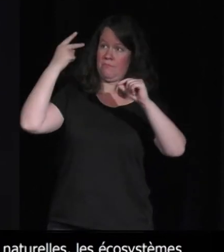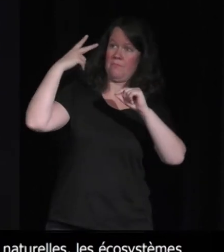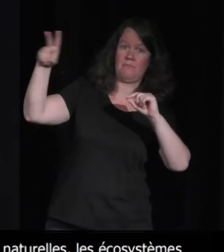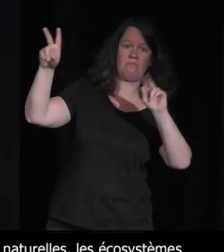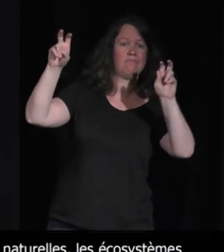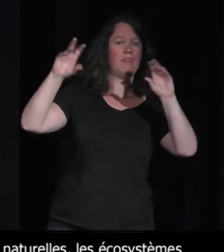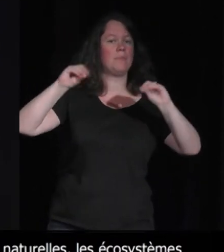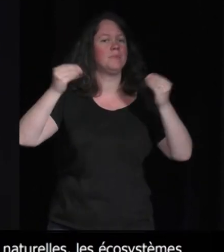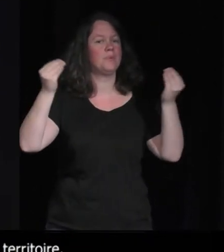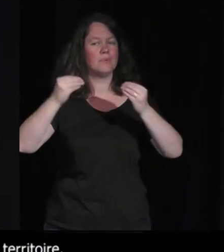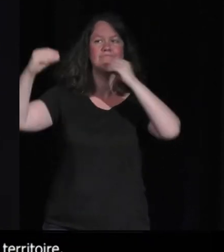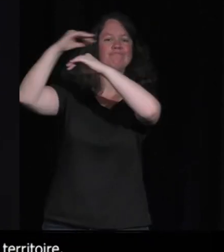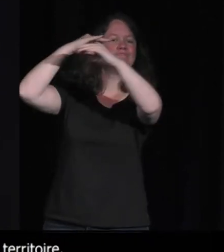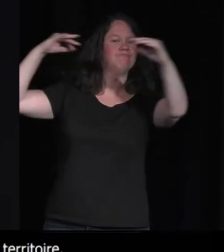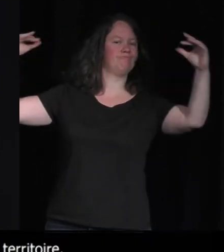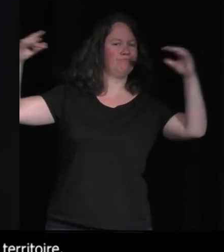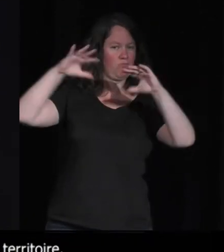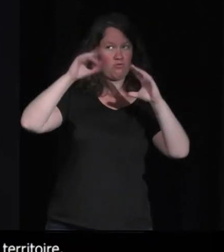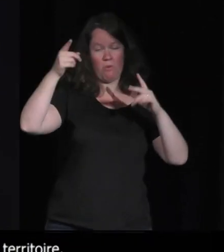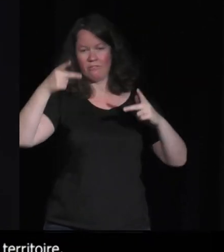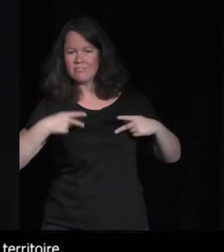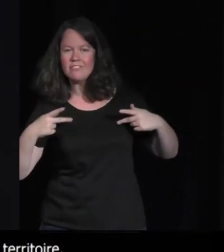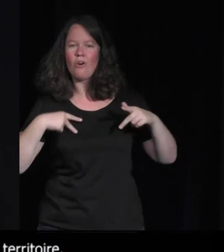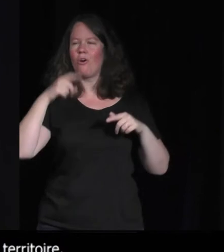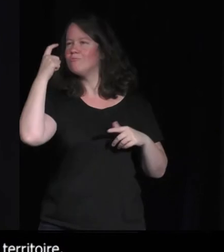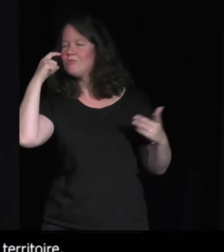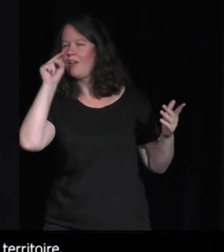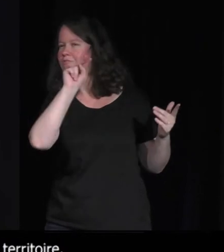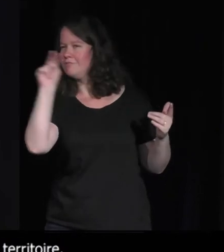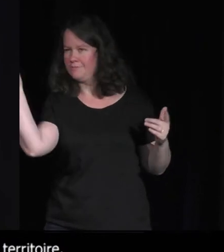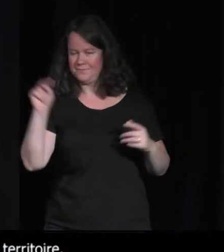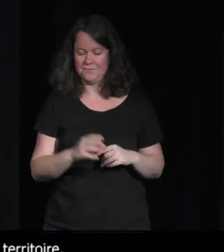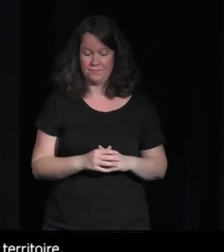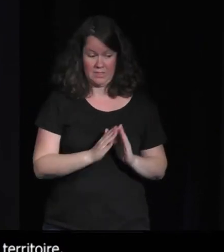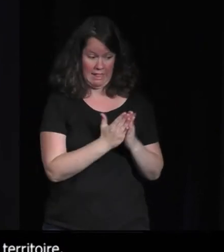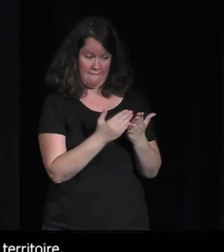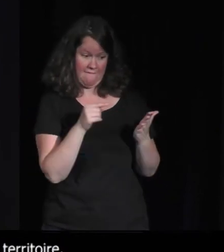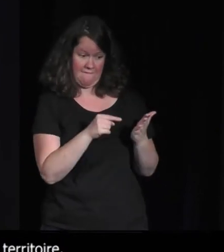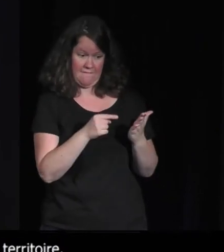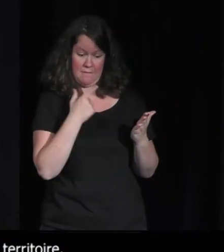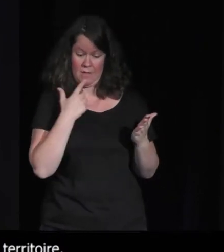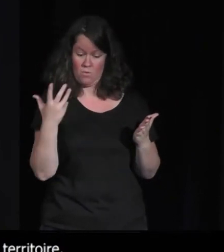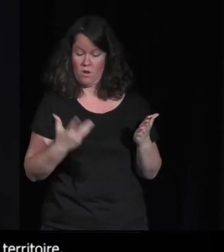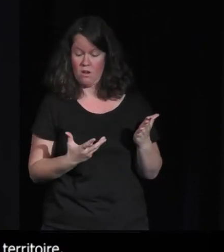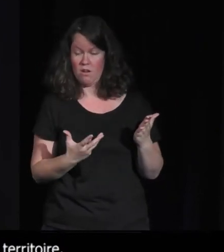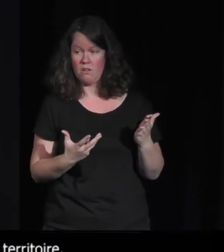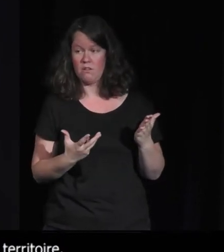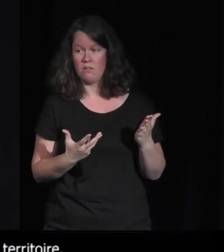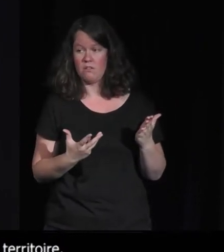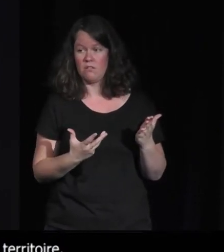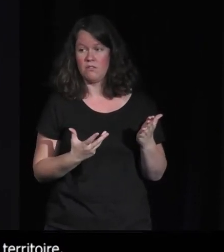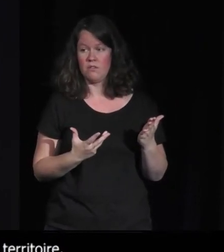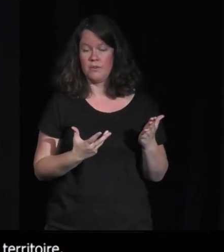c'est fascinant parce qu'elle parle du territoire comme quelque chose...